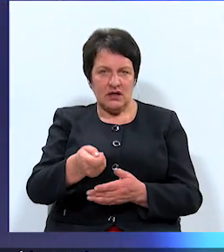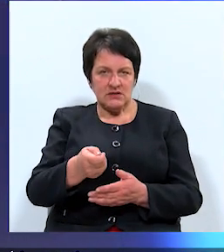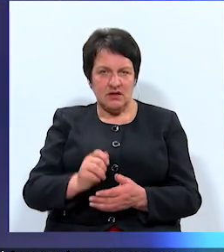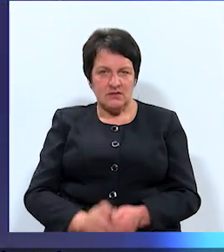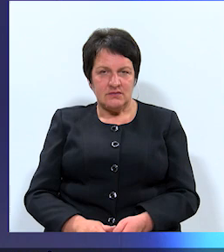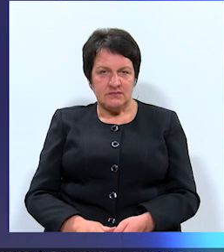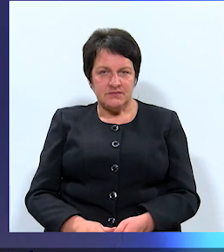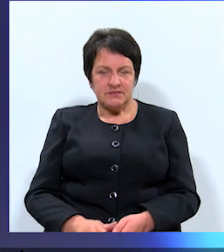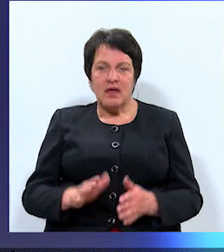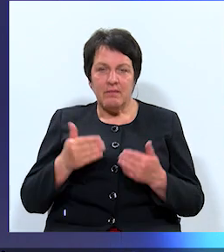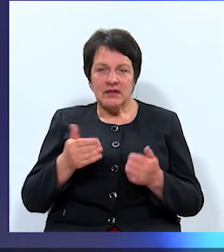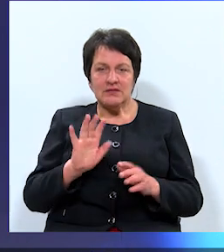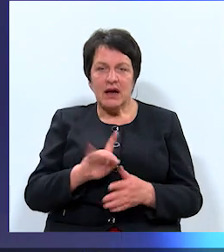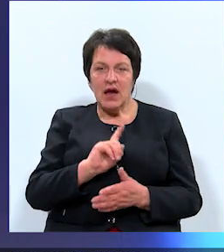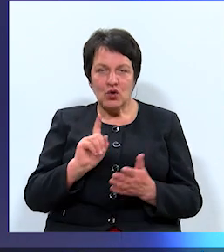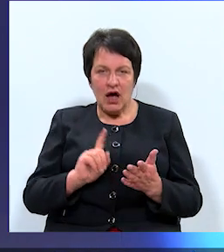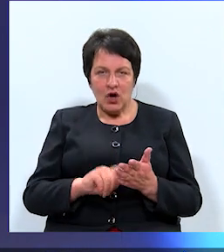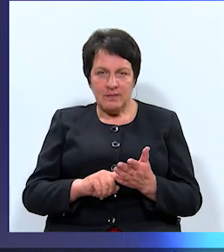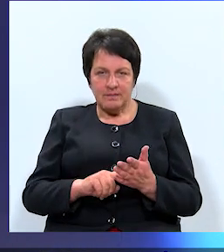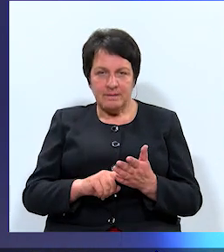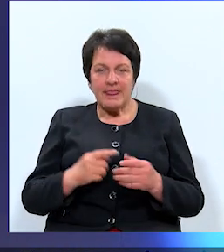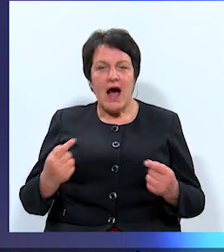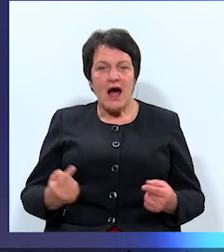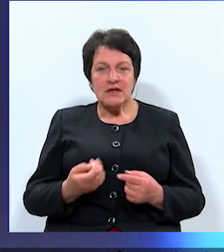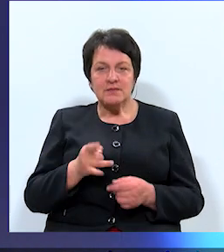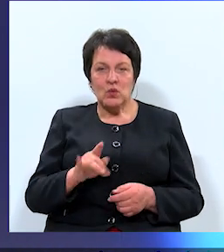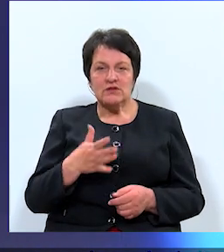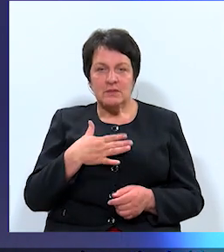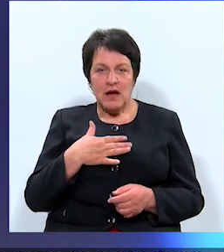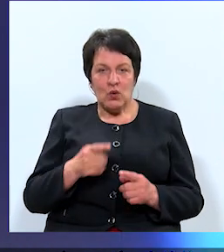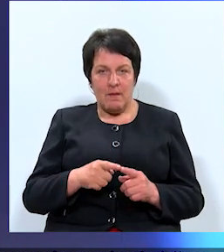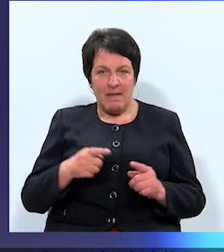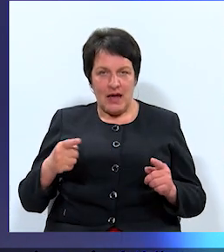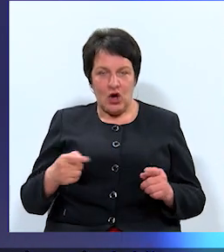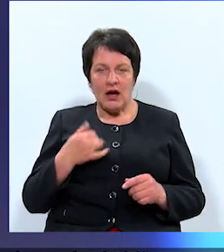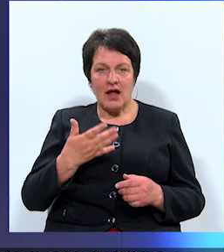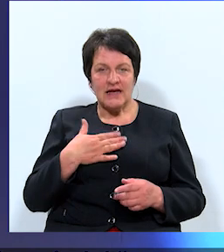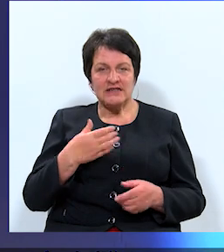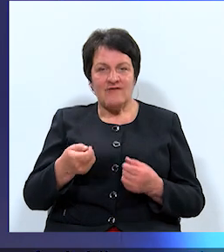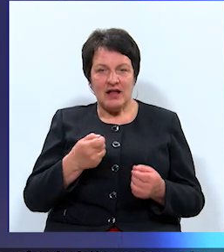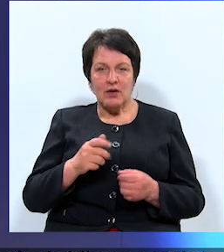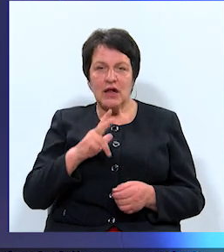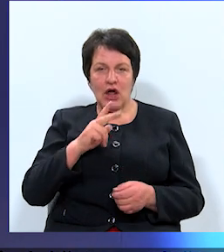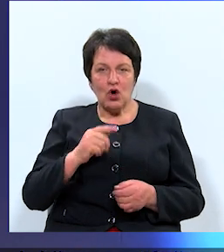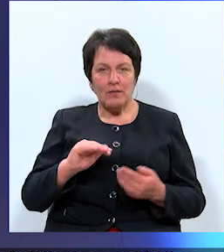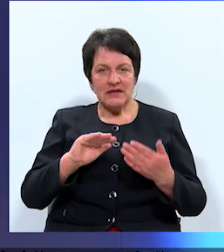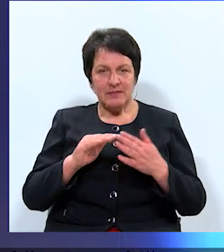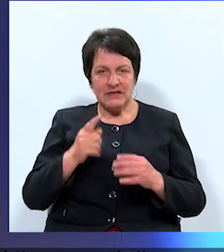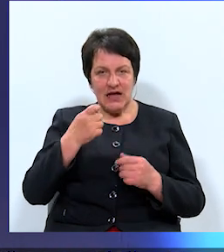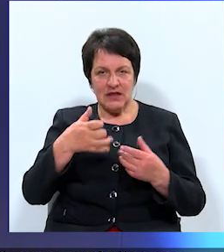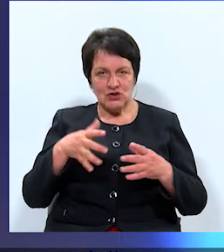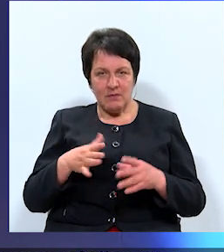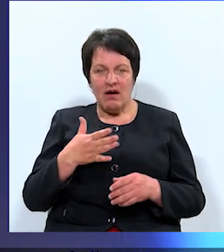Paldies par jautājumu. Atiecībā uz manu periodu, kad es vadīju Daugavpils pilsētas domi,